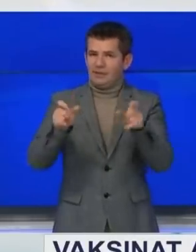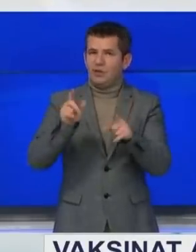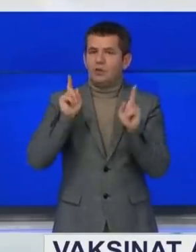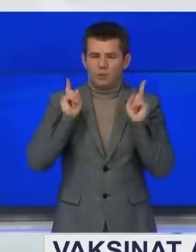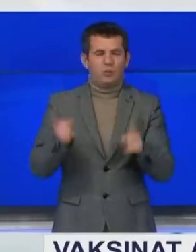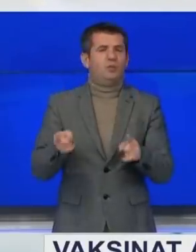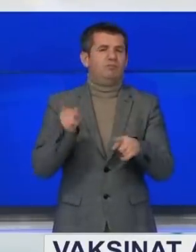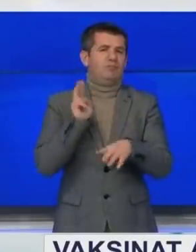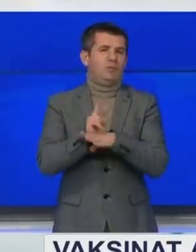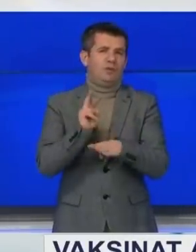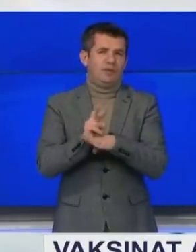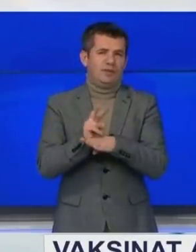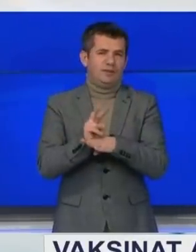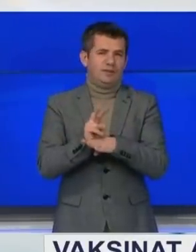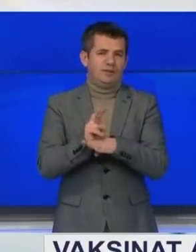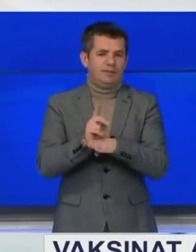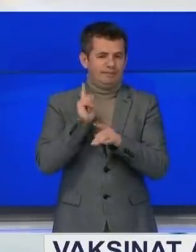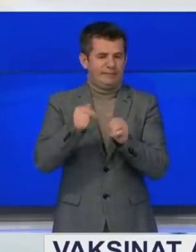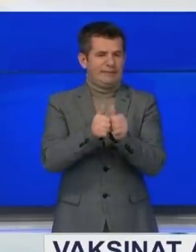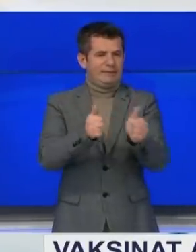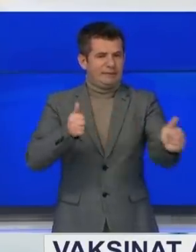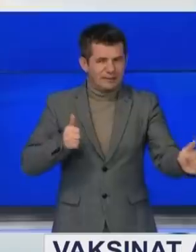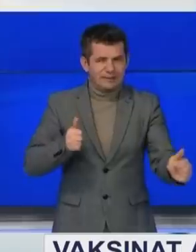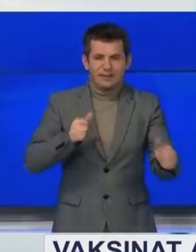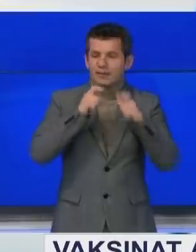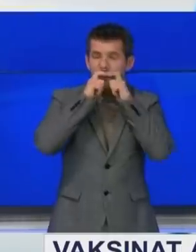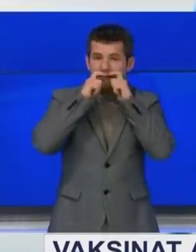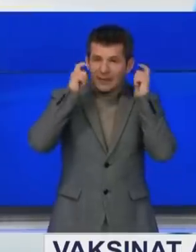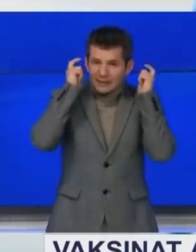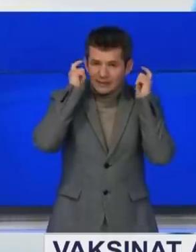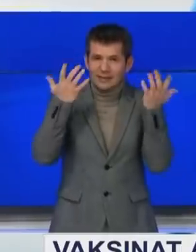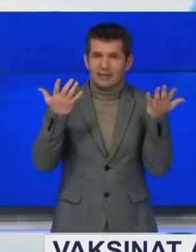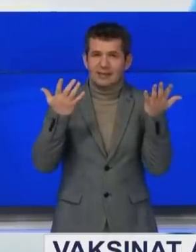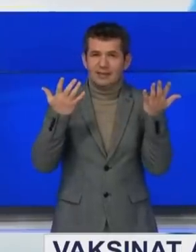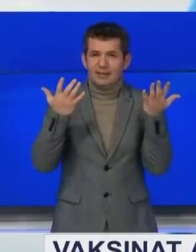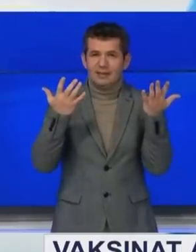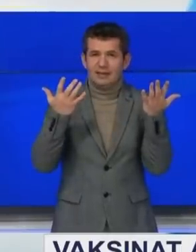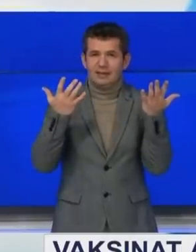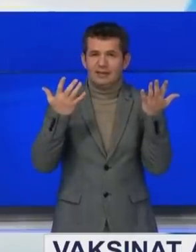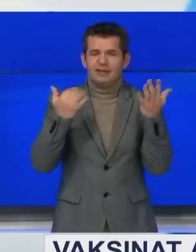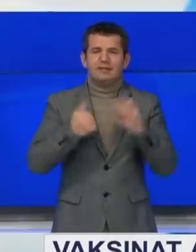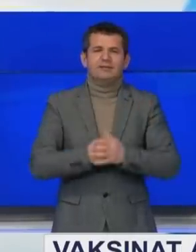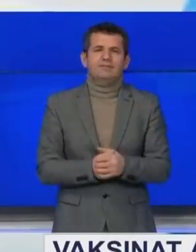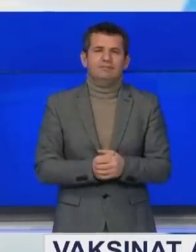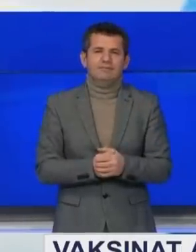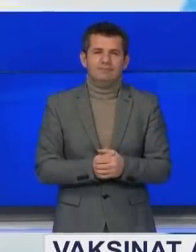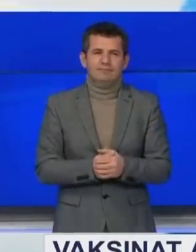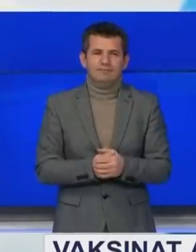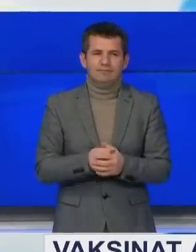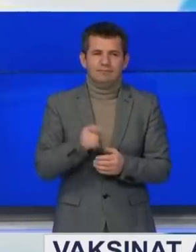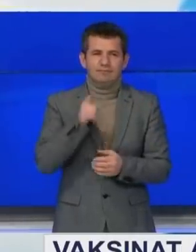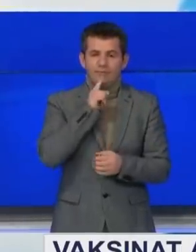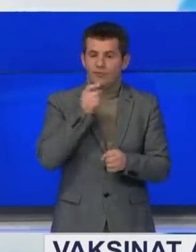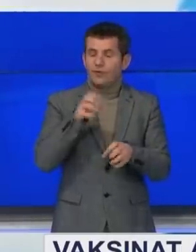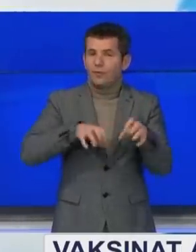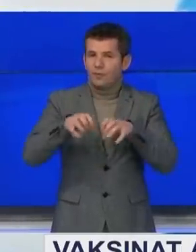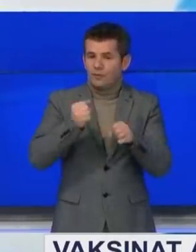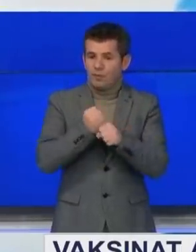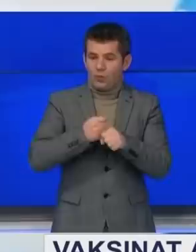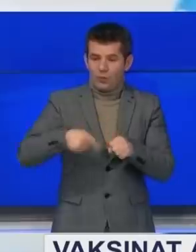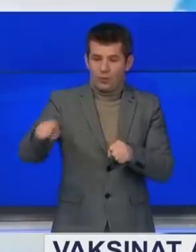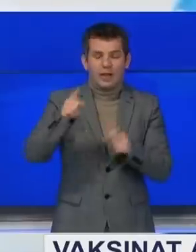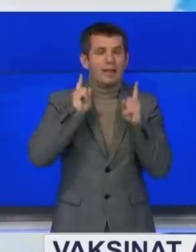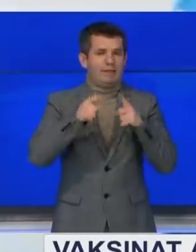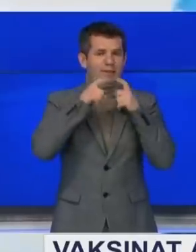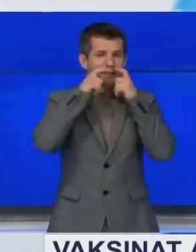të majnë distancën njënë me tjatërën të përdorin maskën kuraj distancë nuk është të mjaftushme në ambjente të punës në